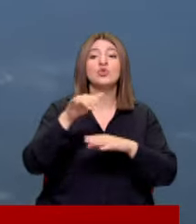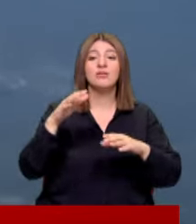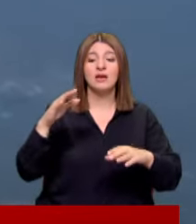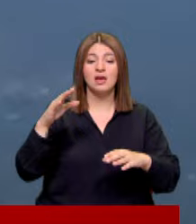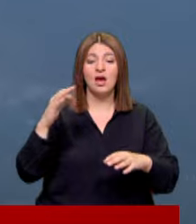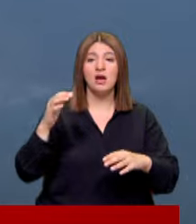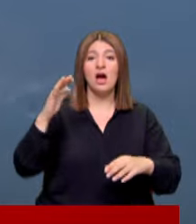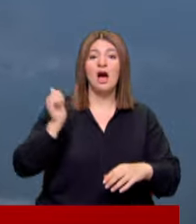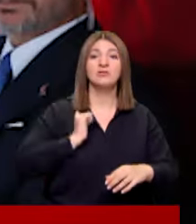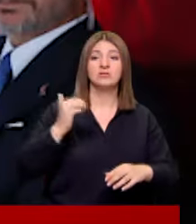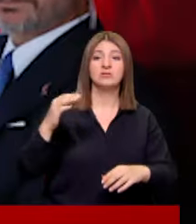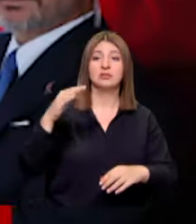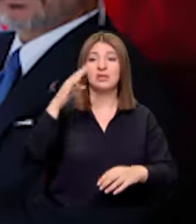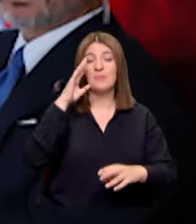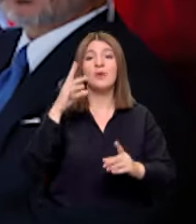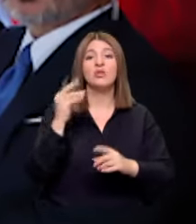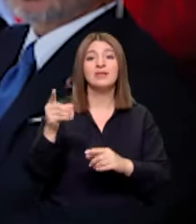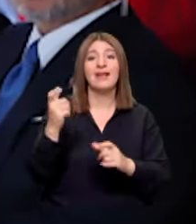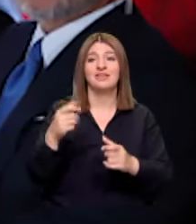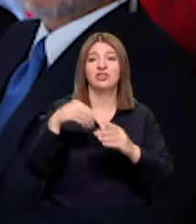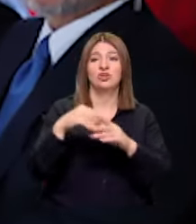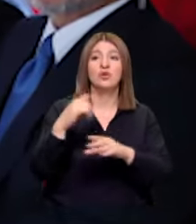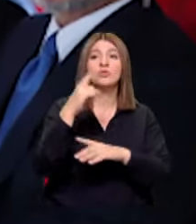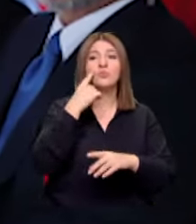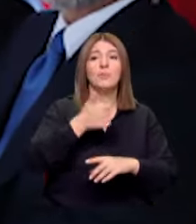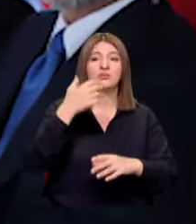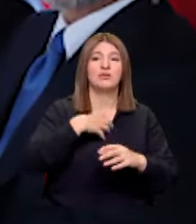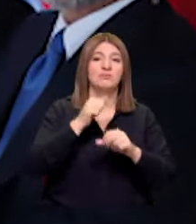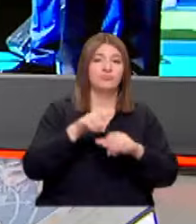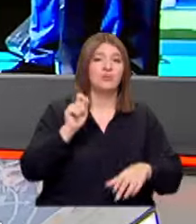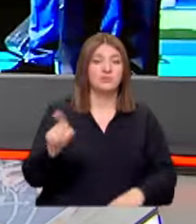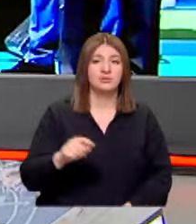helikopterle birlikte döndüler Fotoğrafları Cumhurbaşkanlığı paylaştı